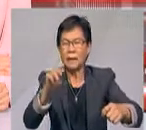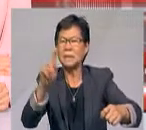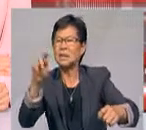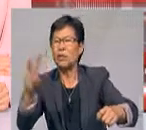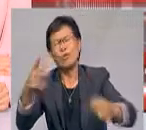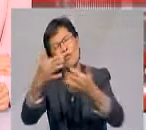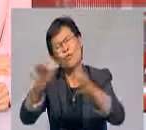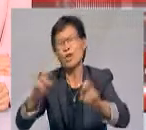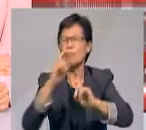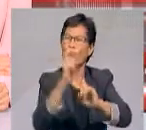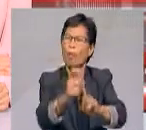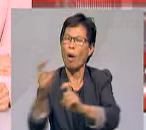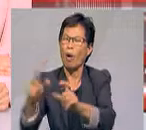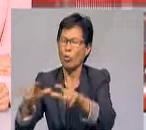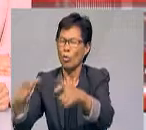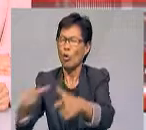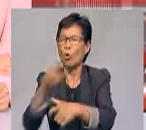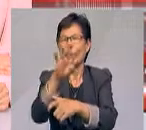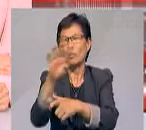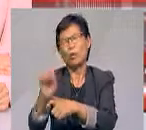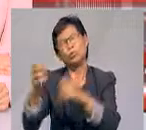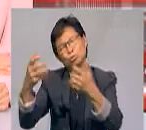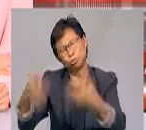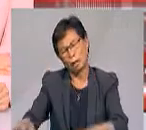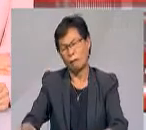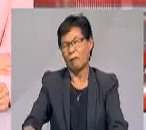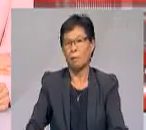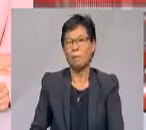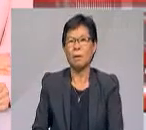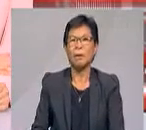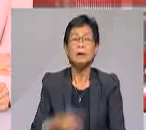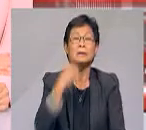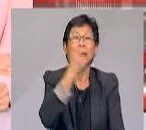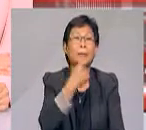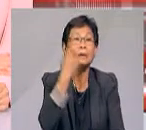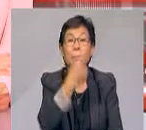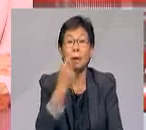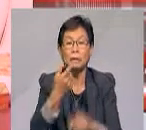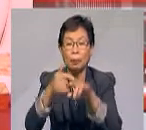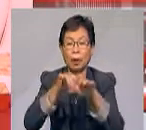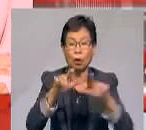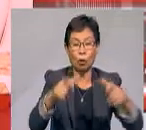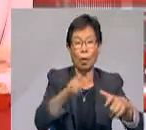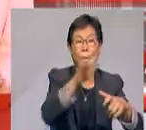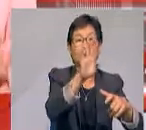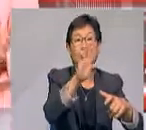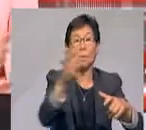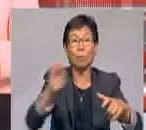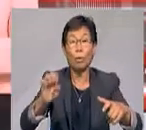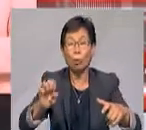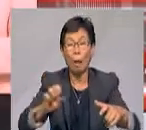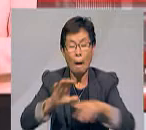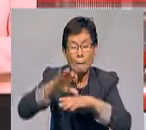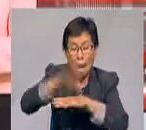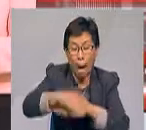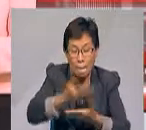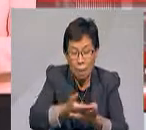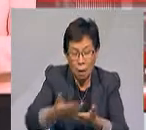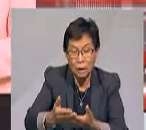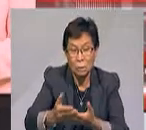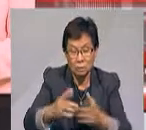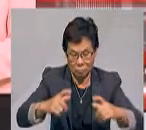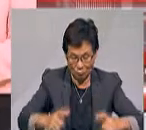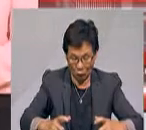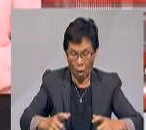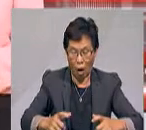telah lama diberikan kepada golongan yang layak. Namun, kepada mana-mana individu daripada golongan berkenaan yang terpaksa membeli dekoder